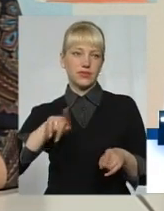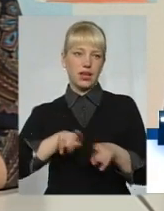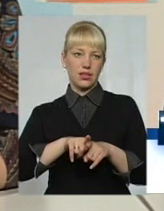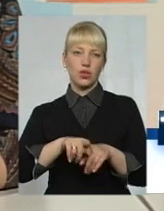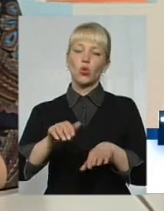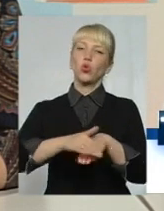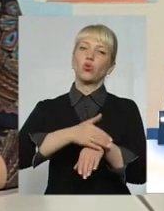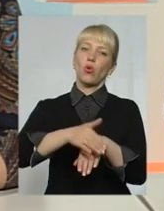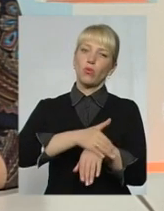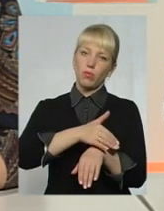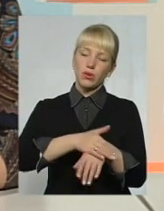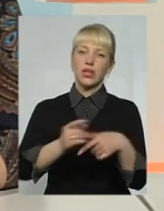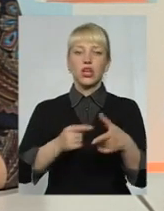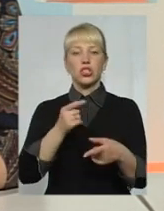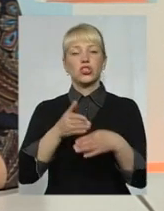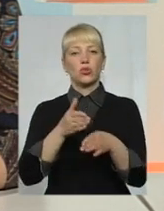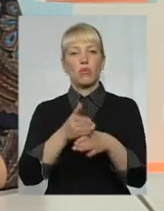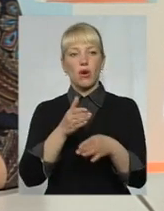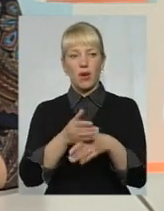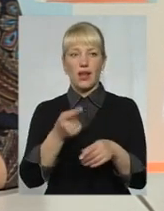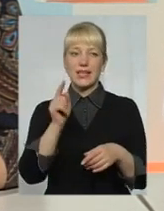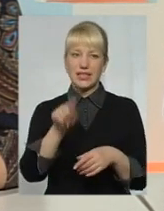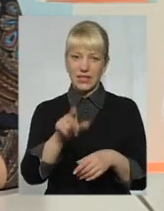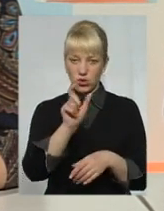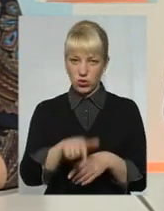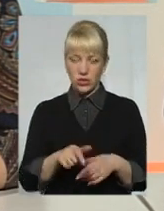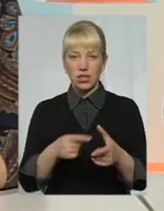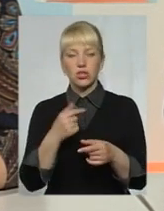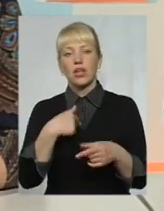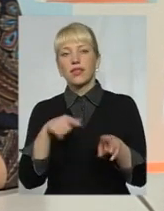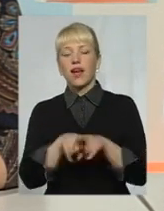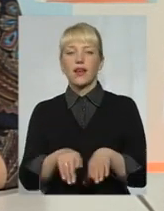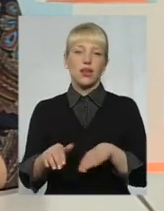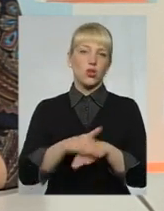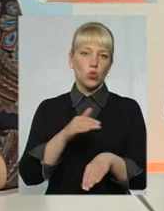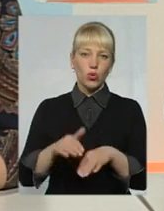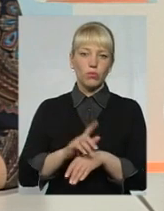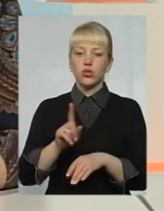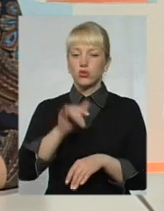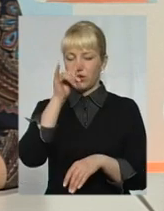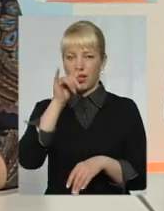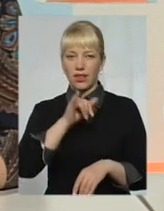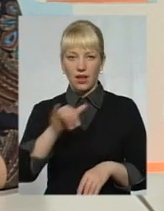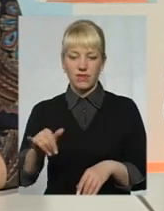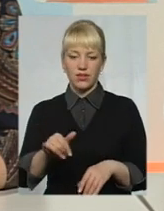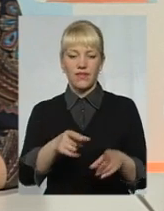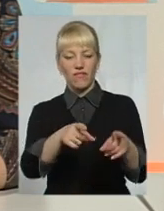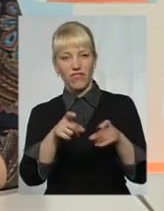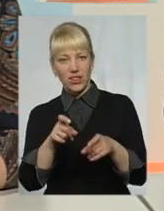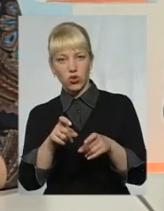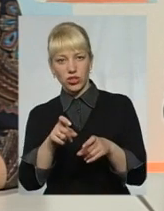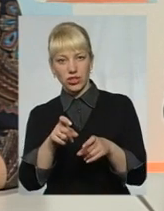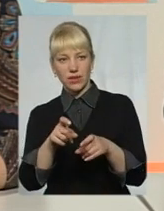момент добрий, що я допомагаю саме цій людині, чи я такий добрий, що я не дав вилучити, чи не